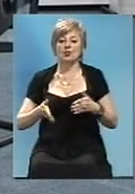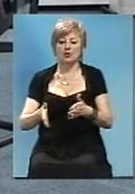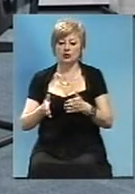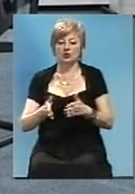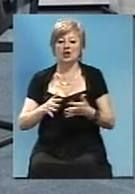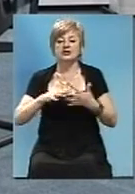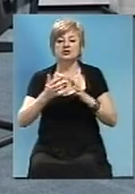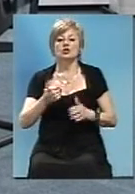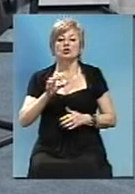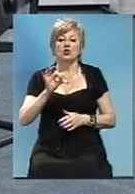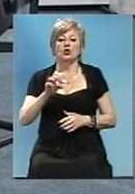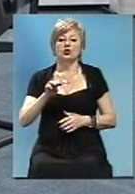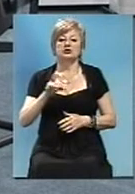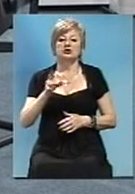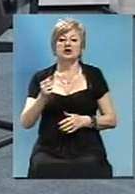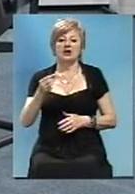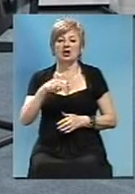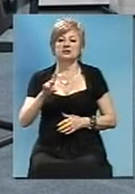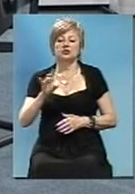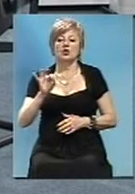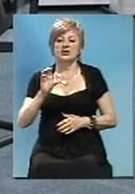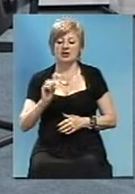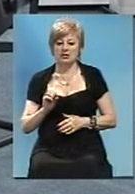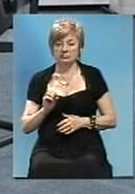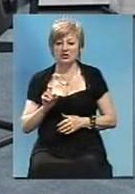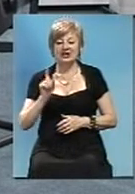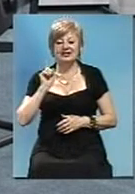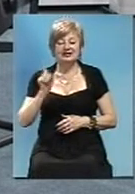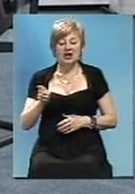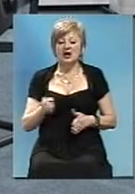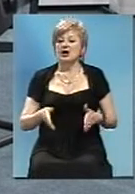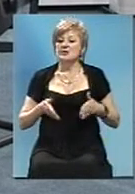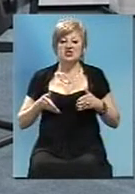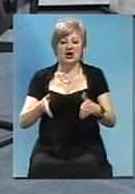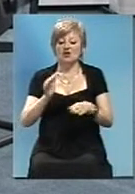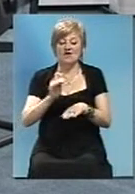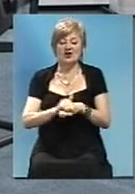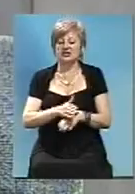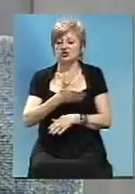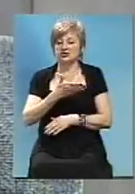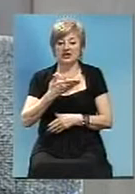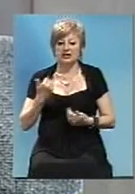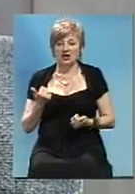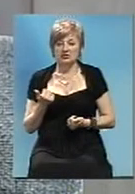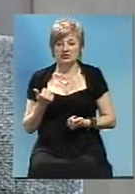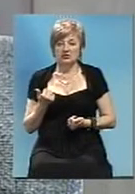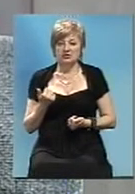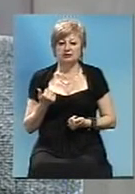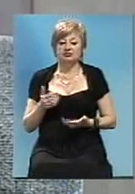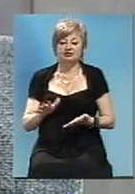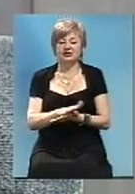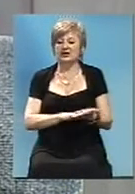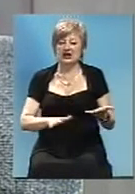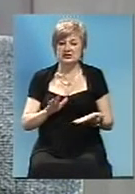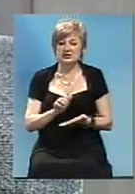Отрадное. Там, виходить, дороги взагалі фактично немає. В розбиві